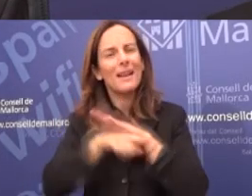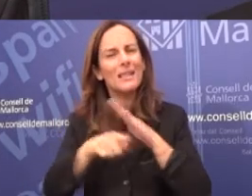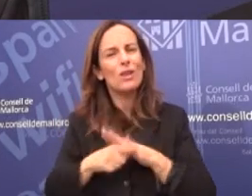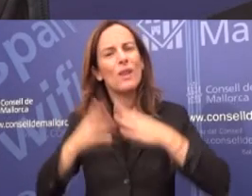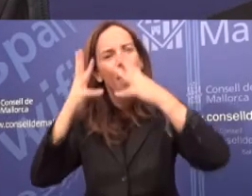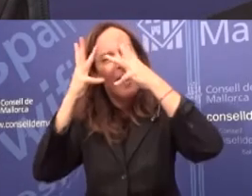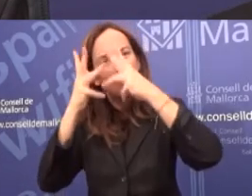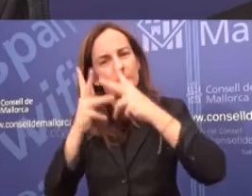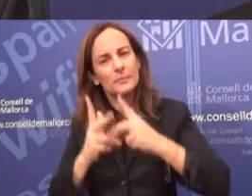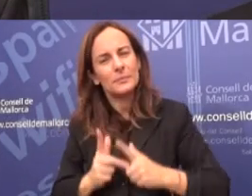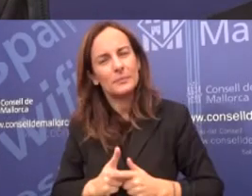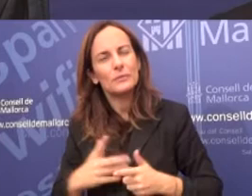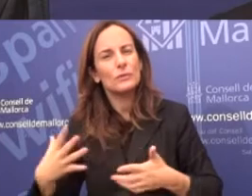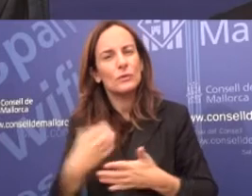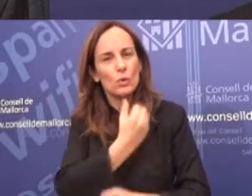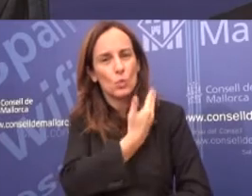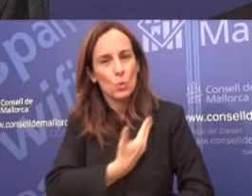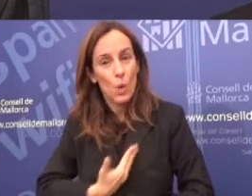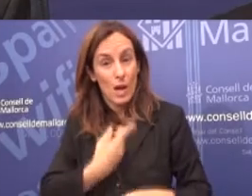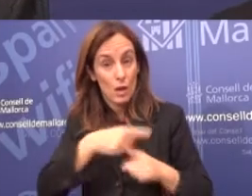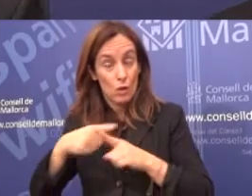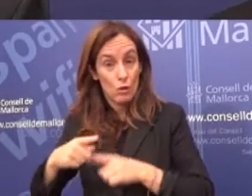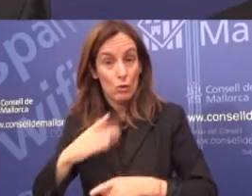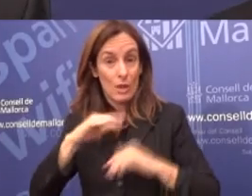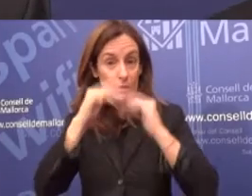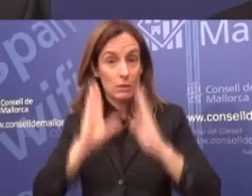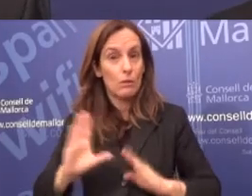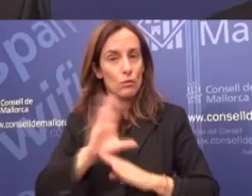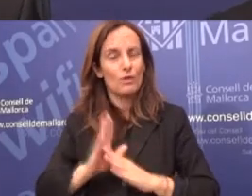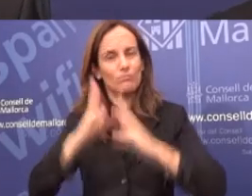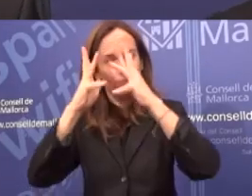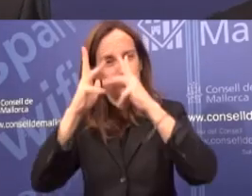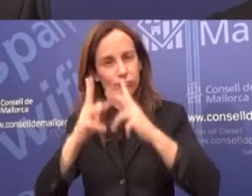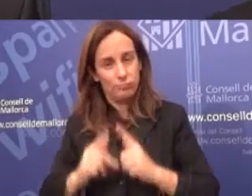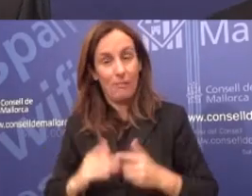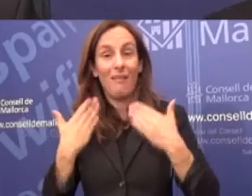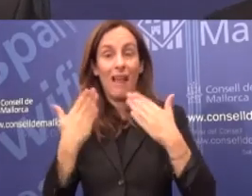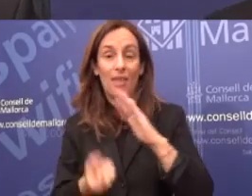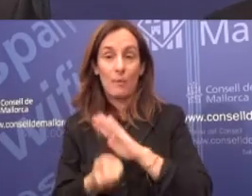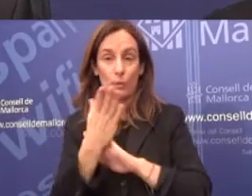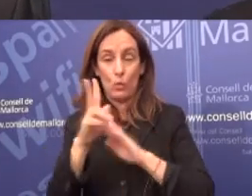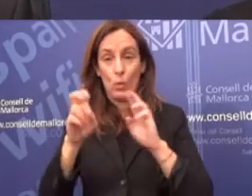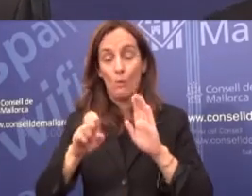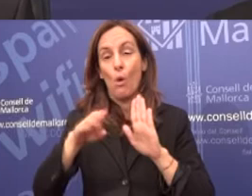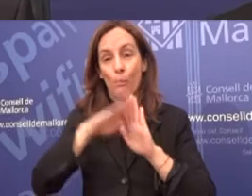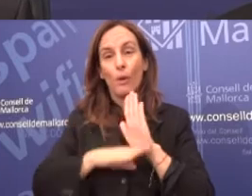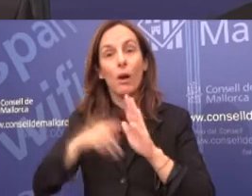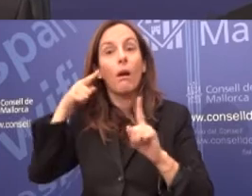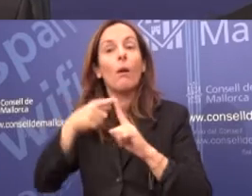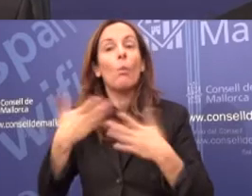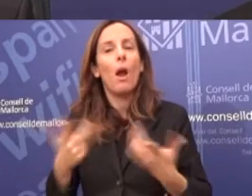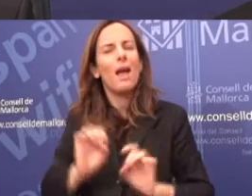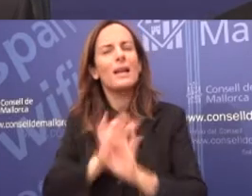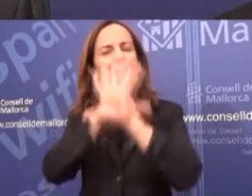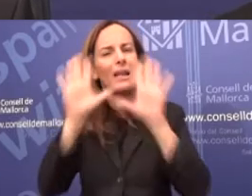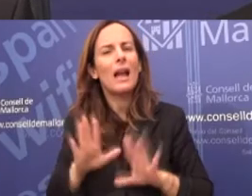de l'inventari de tots els béns de l'institució, per així tenir una informació clara, real,